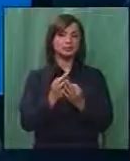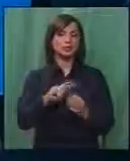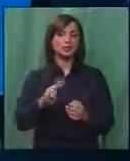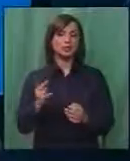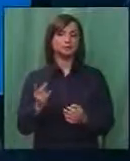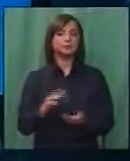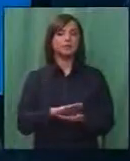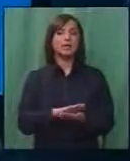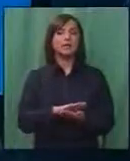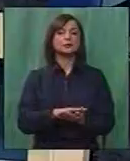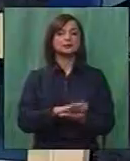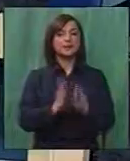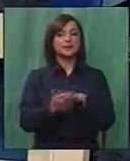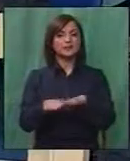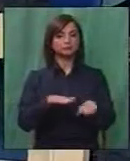натамо.